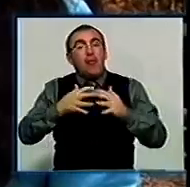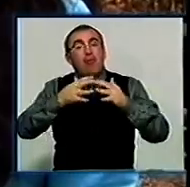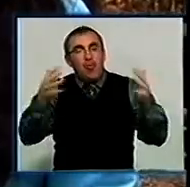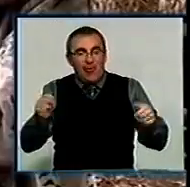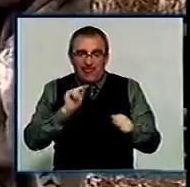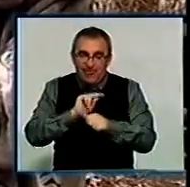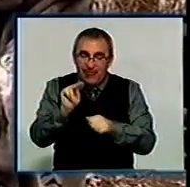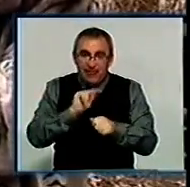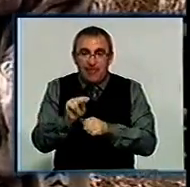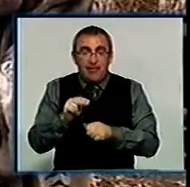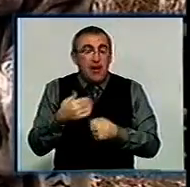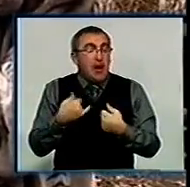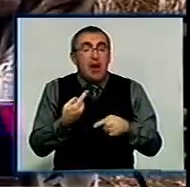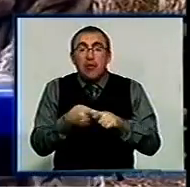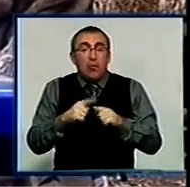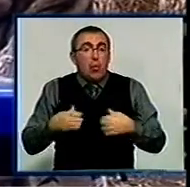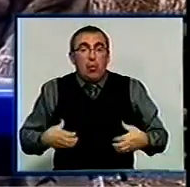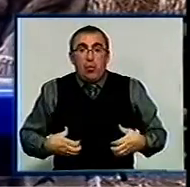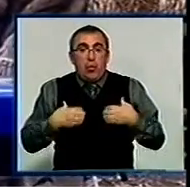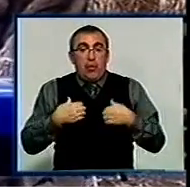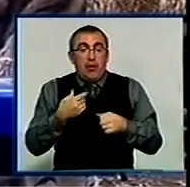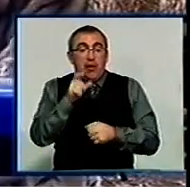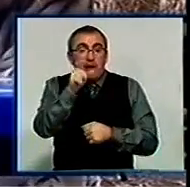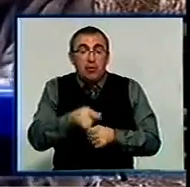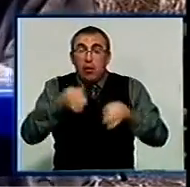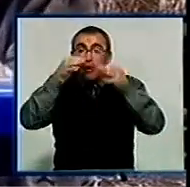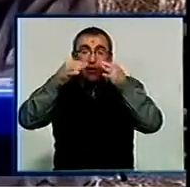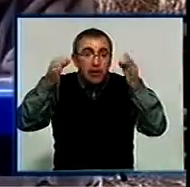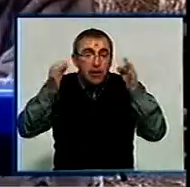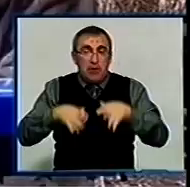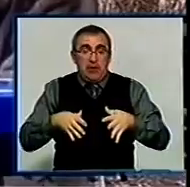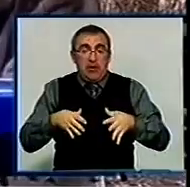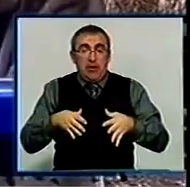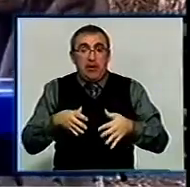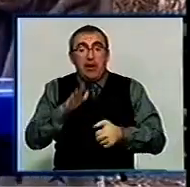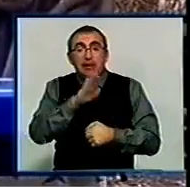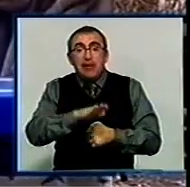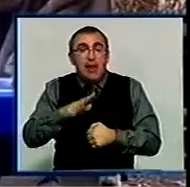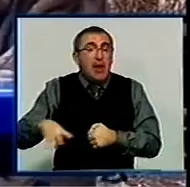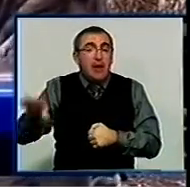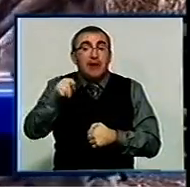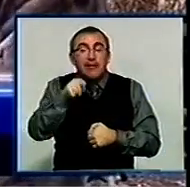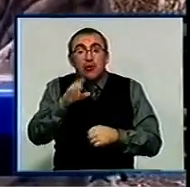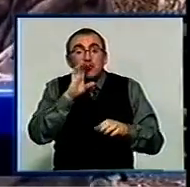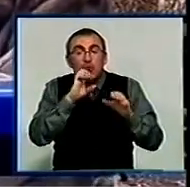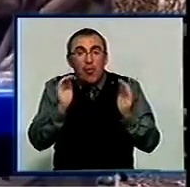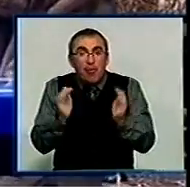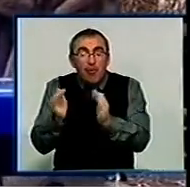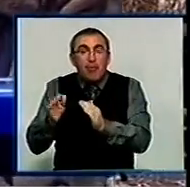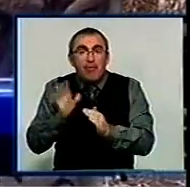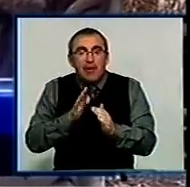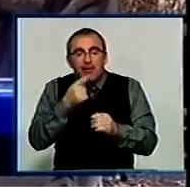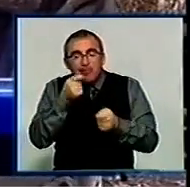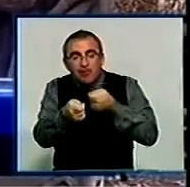вдрісувати. Це просто ужас. Це просто дитина ридав. Всі діти, це були ті собачки, які були